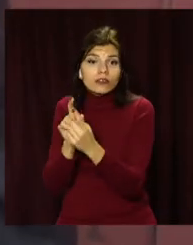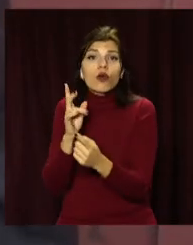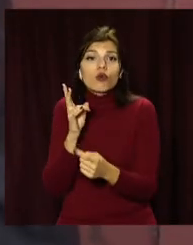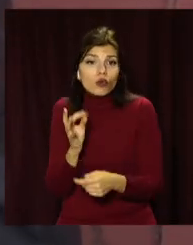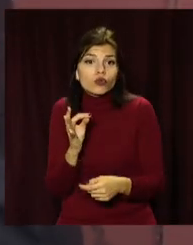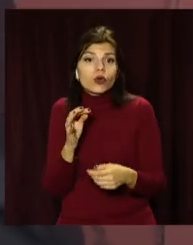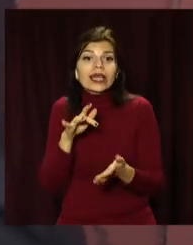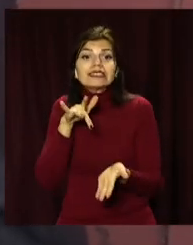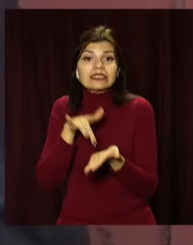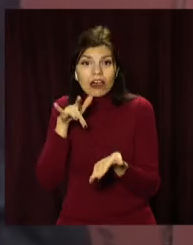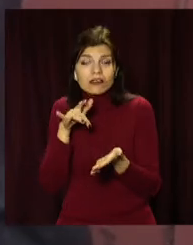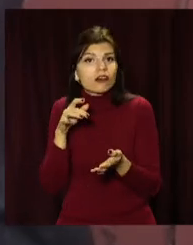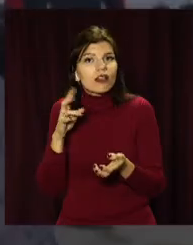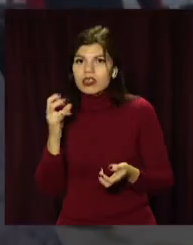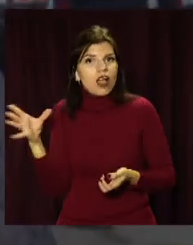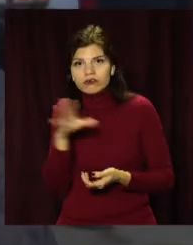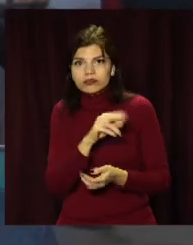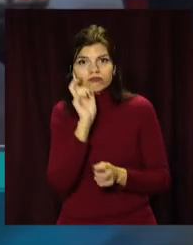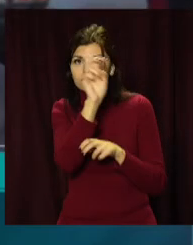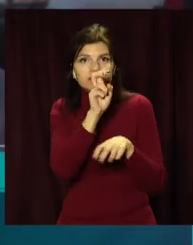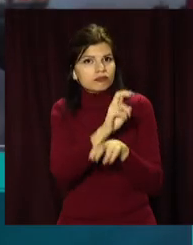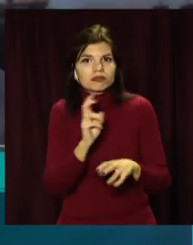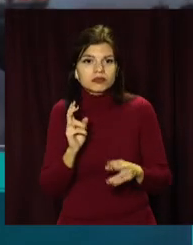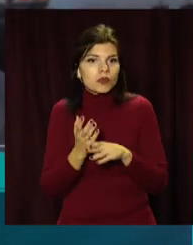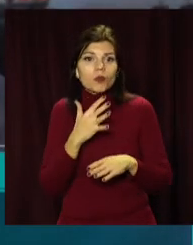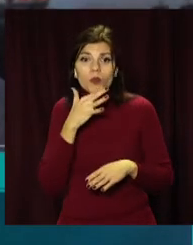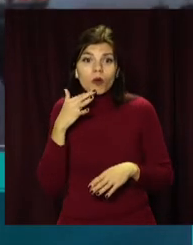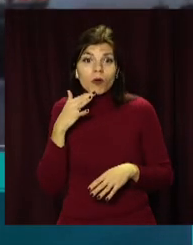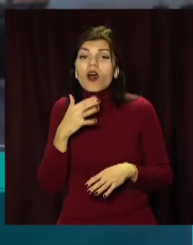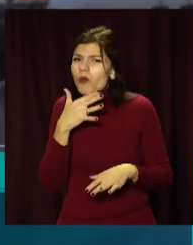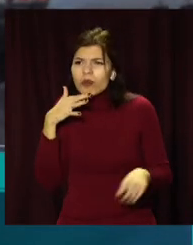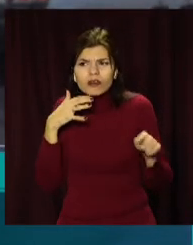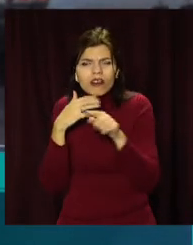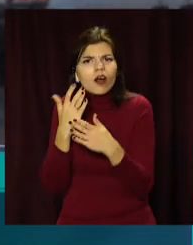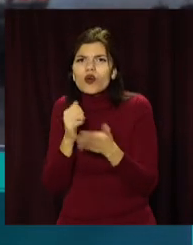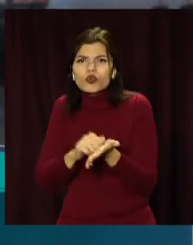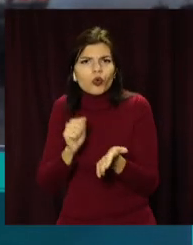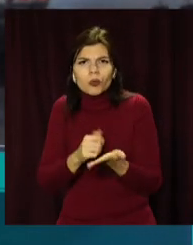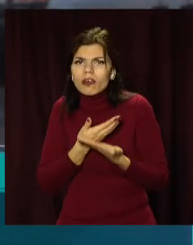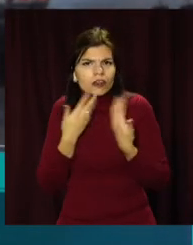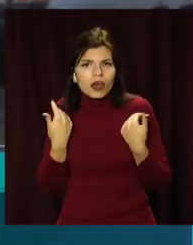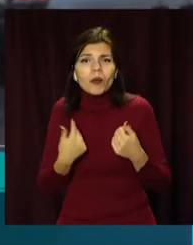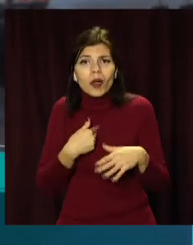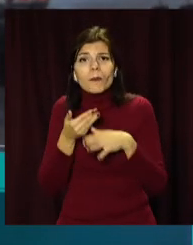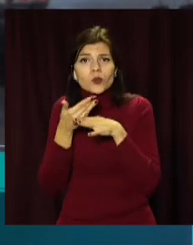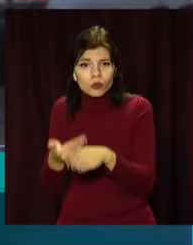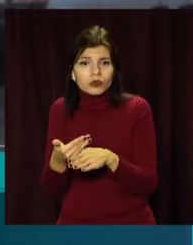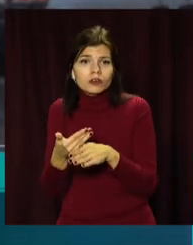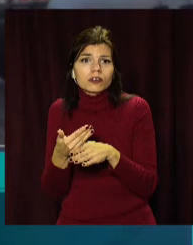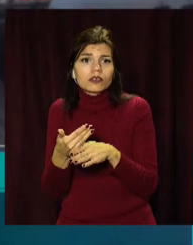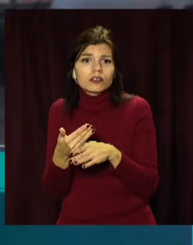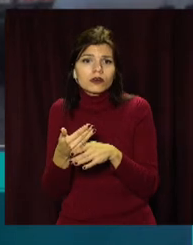допомогою до центру звертаються одиниці. Більшість з них не мають документів. Ми допомагаємо